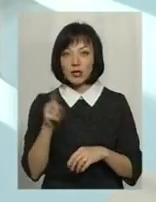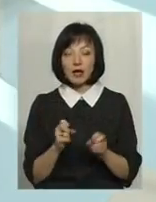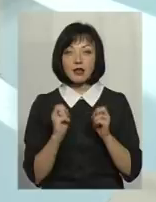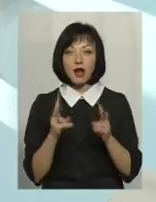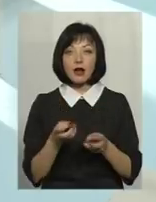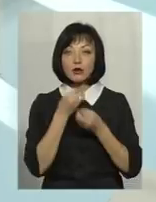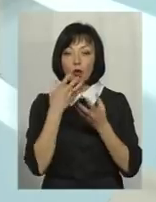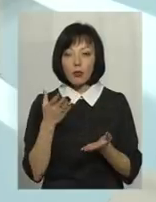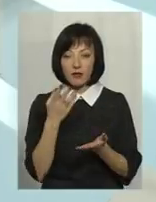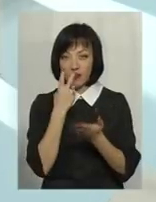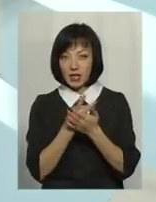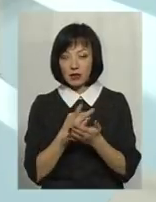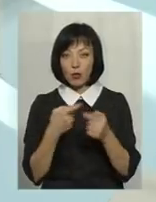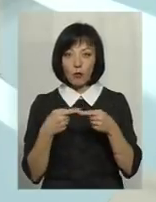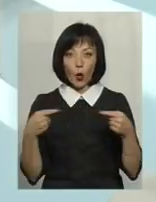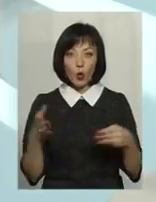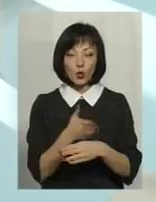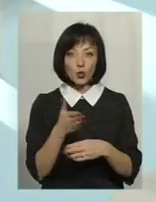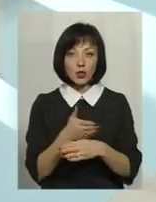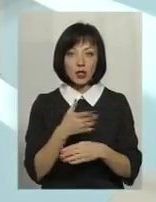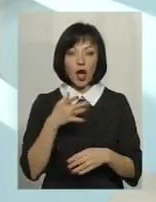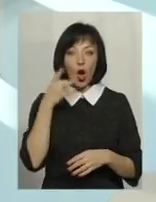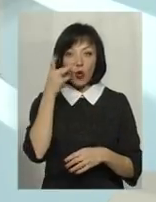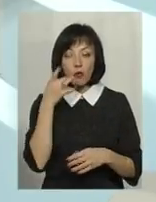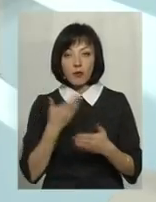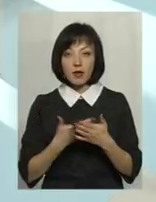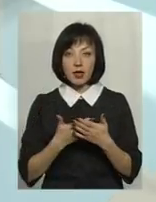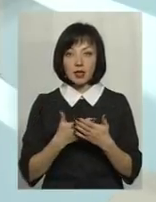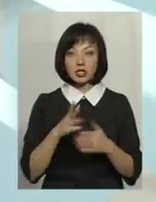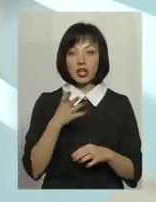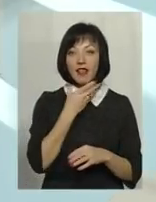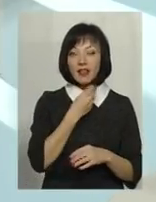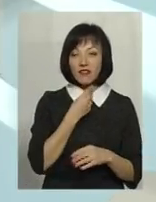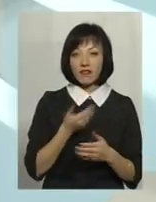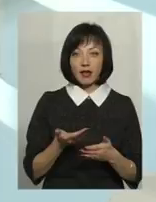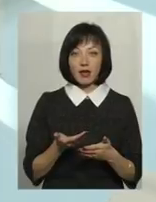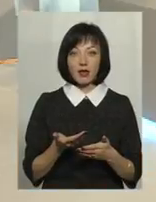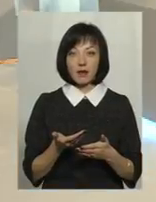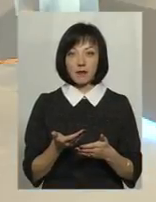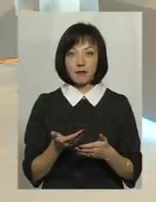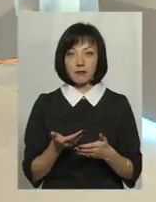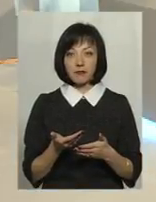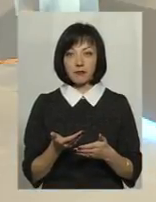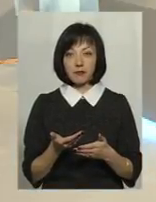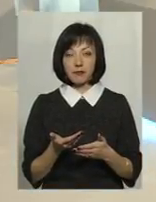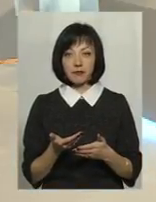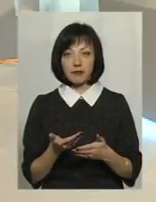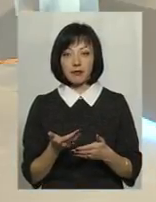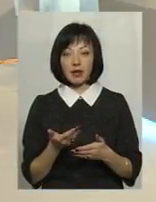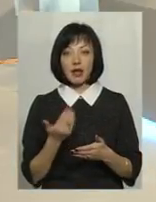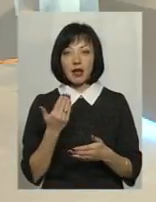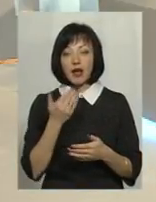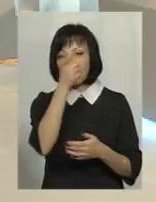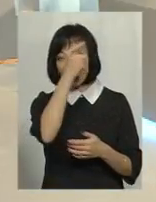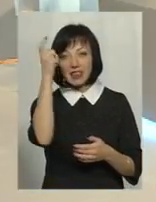наскільки добре представлений продукт Руменії, наприклад, чи Литви на їхніх ринках, на їхніх